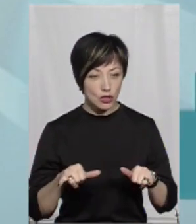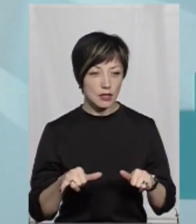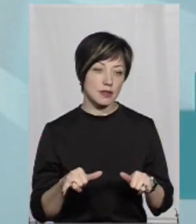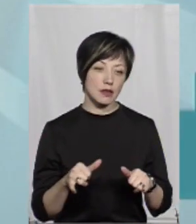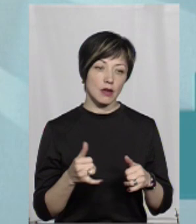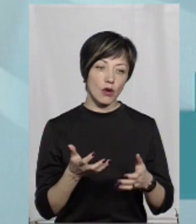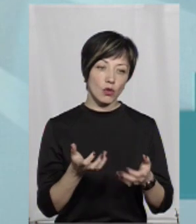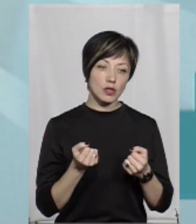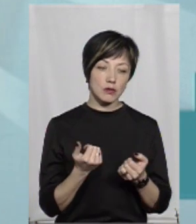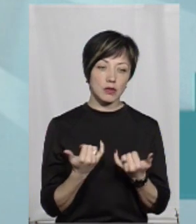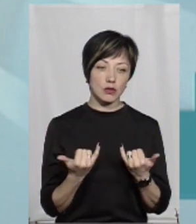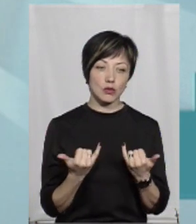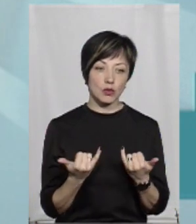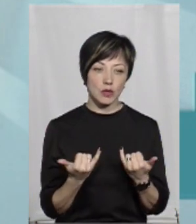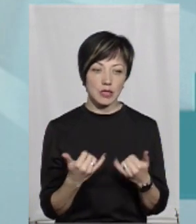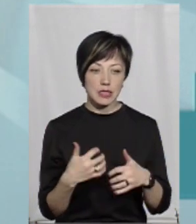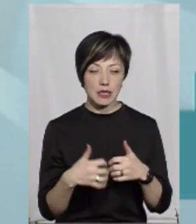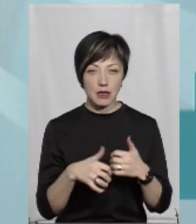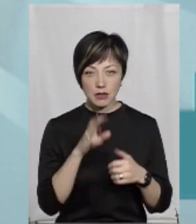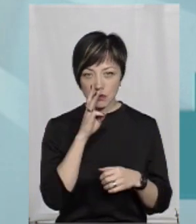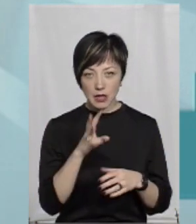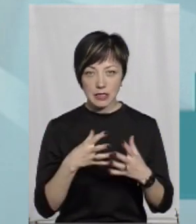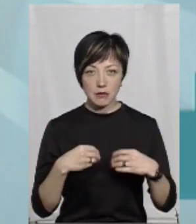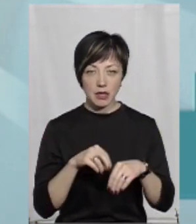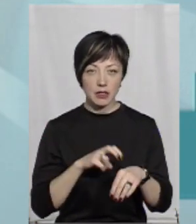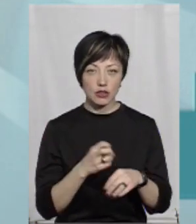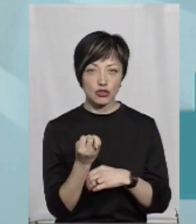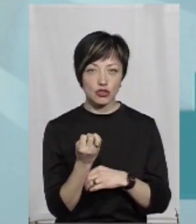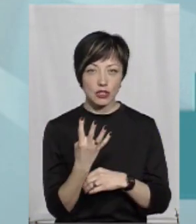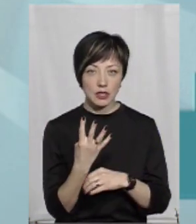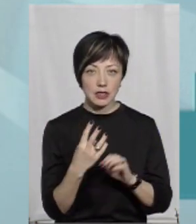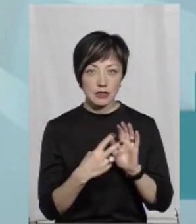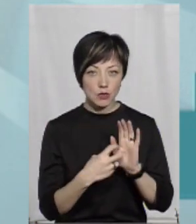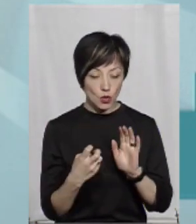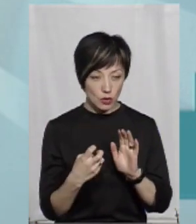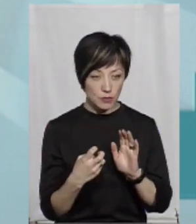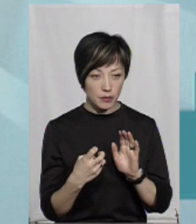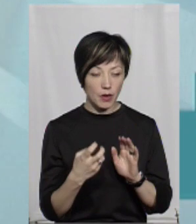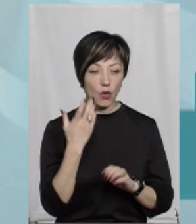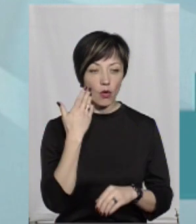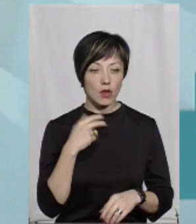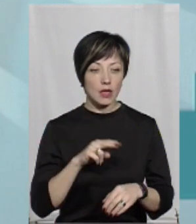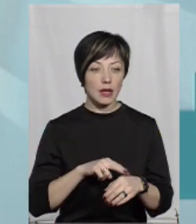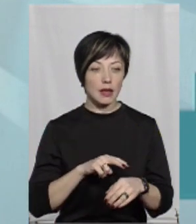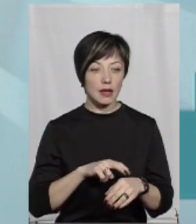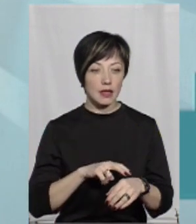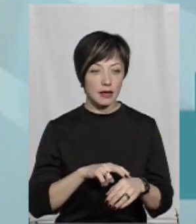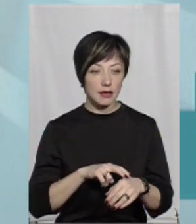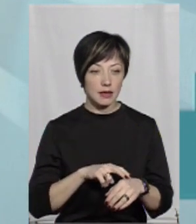ми сьогодні вже отримали середню зарплату сімейного лікару 14 700. Коли лікар